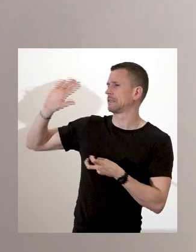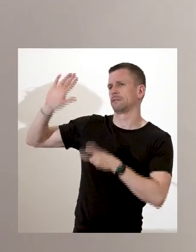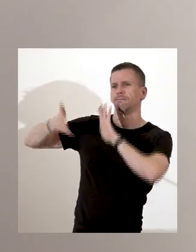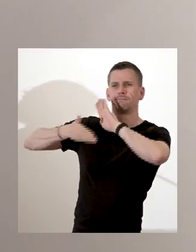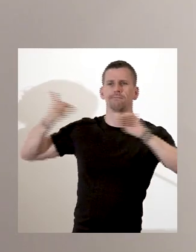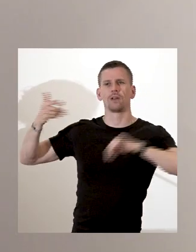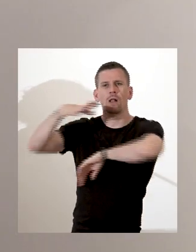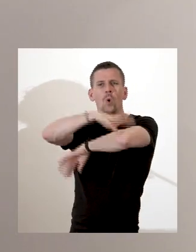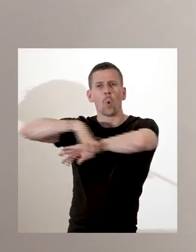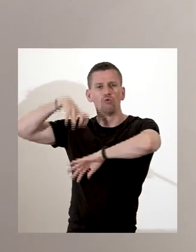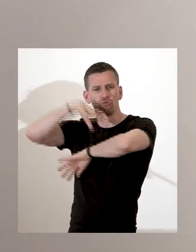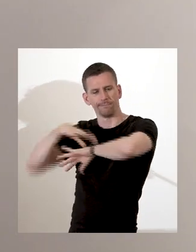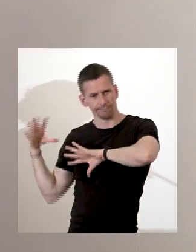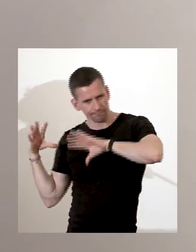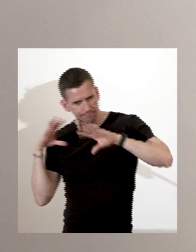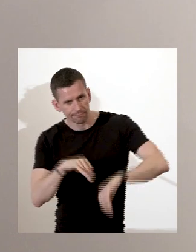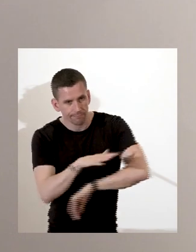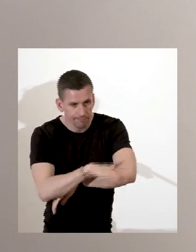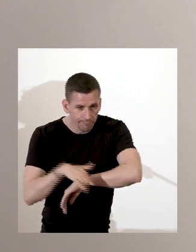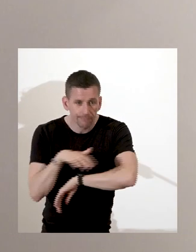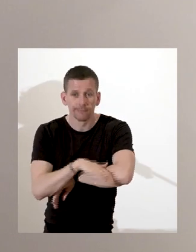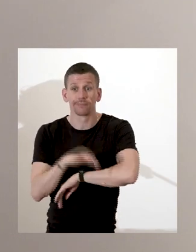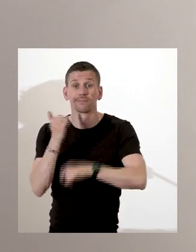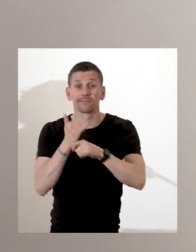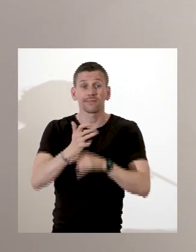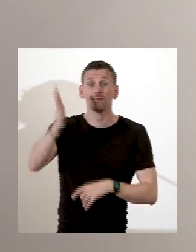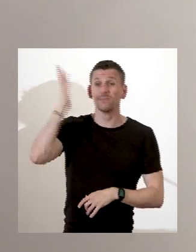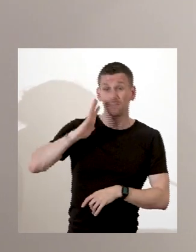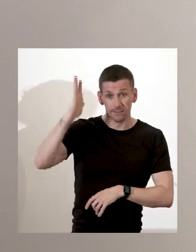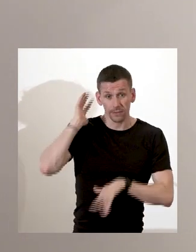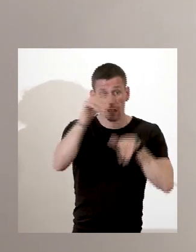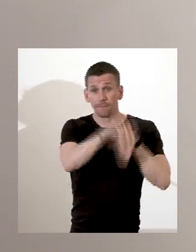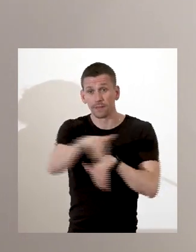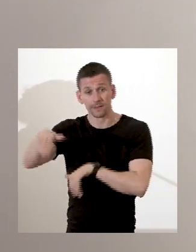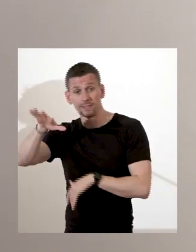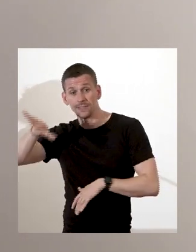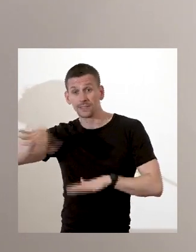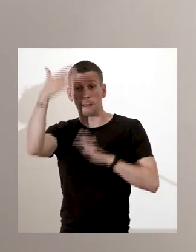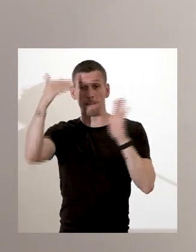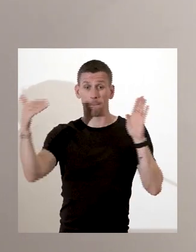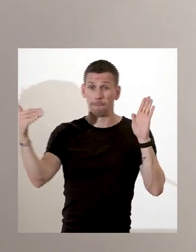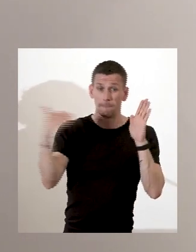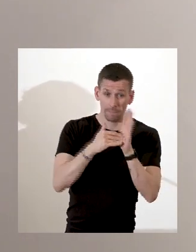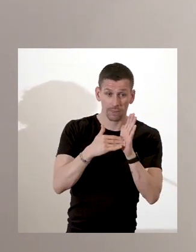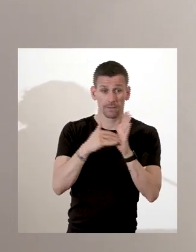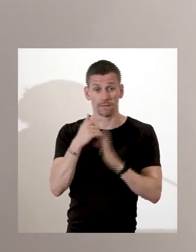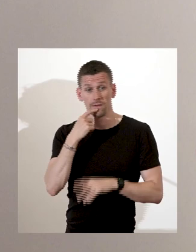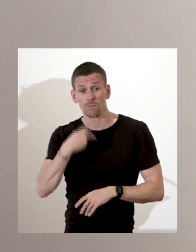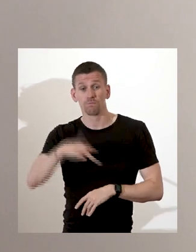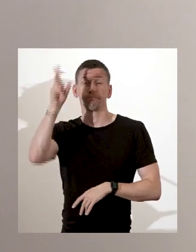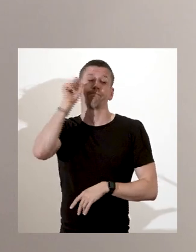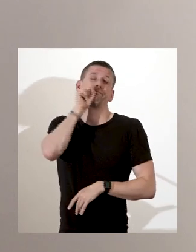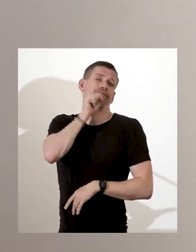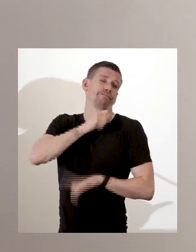cimetière contenant les restes de plus de 15 000 individus, dont les plus vieux ossements remontraient aux années 1630. Leur analyse